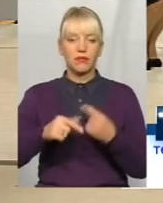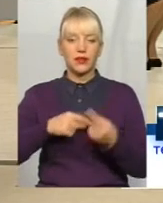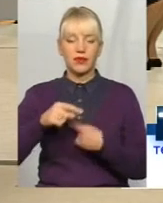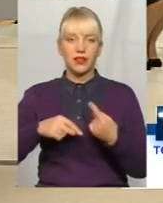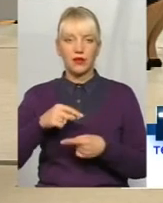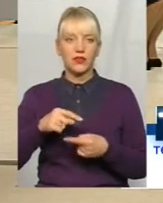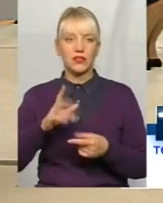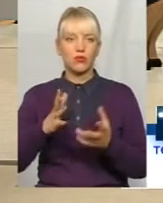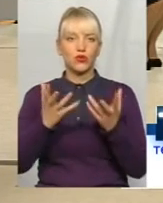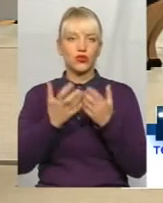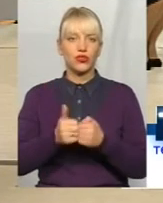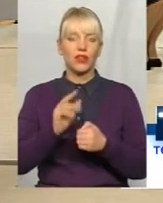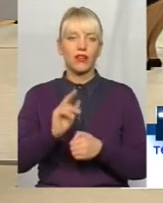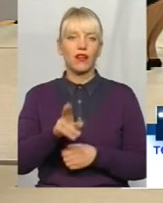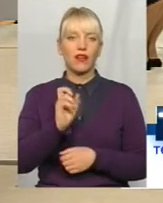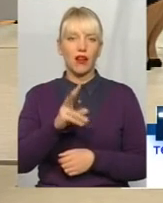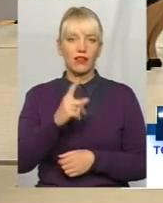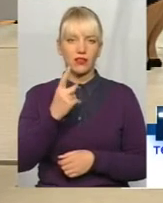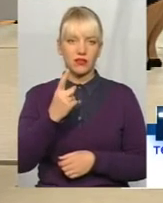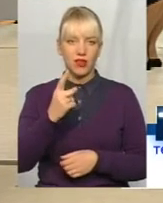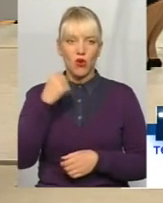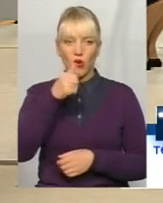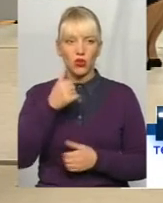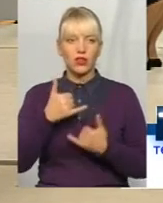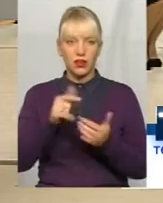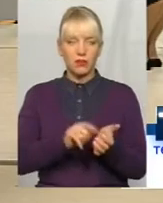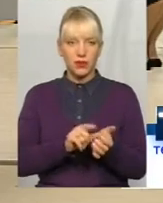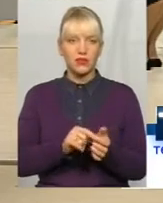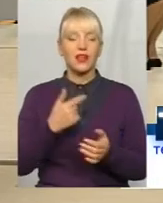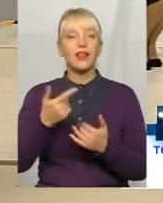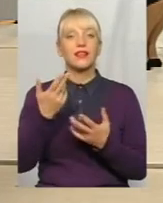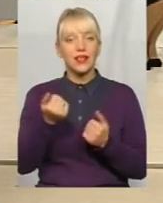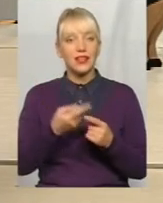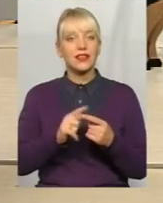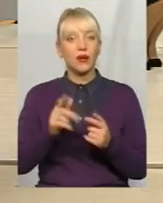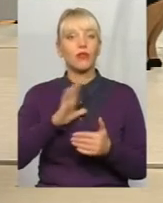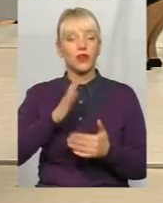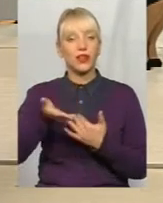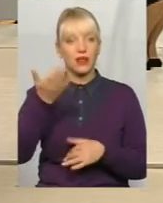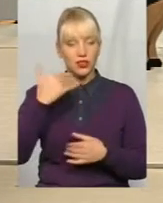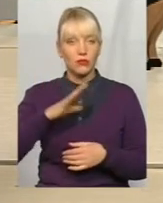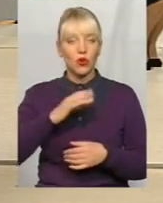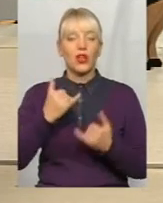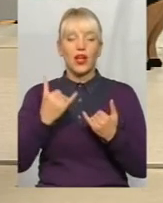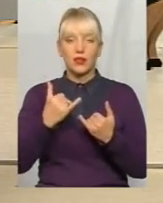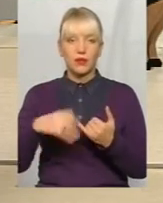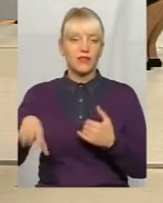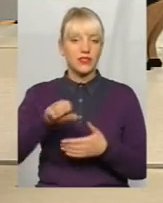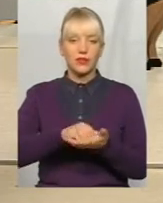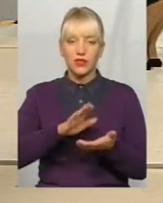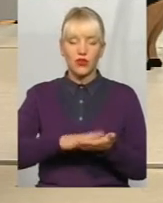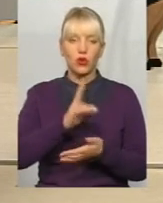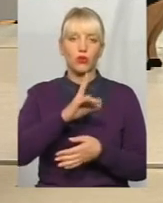пайдуть як один год для пенсії. Я правильно говорю? Так, це було раніше. Зараз всім зарахували, і хто був на